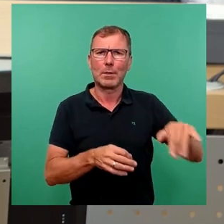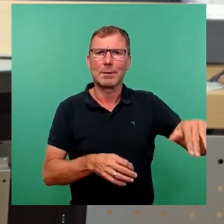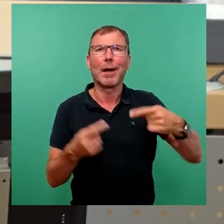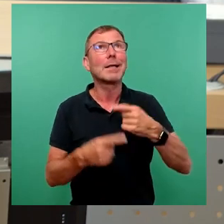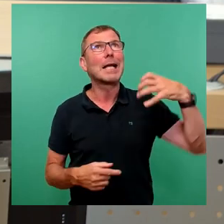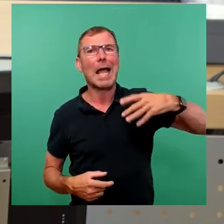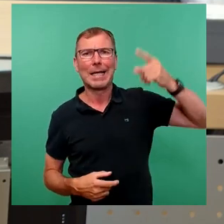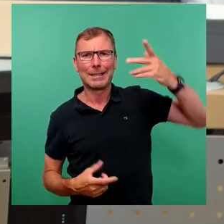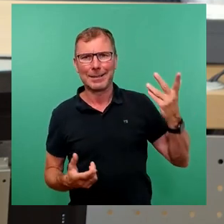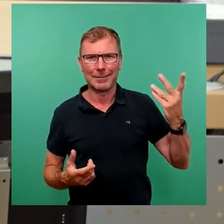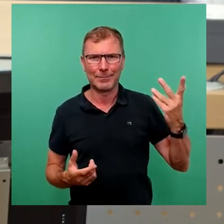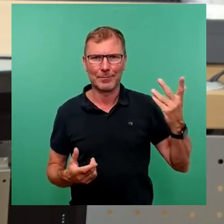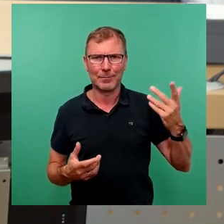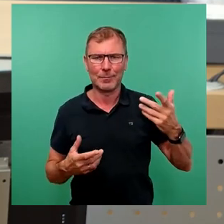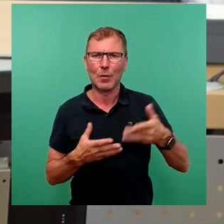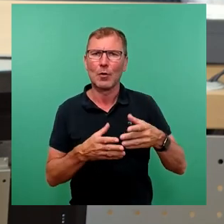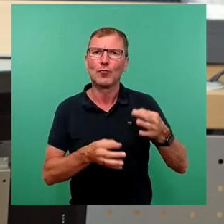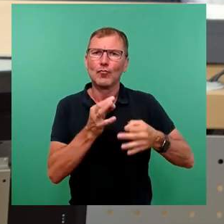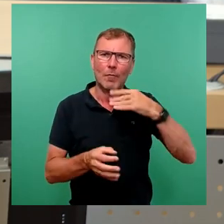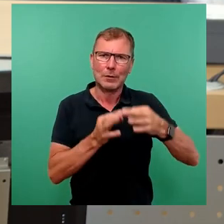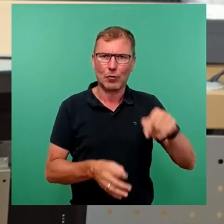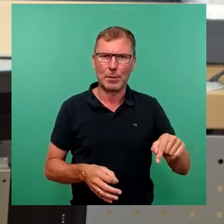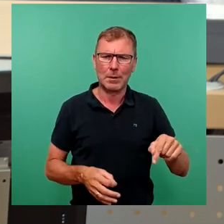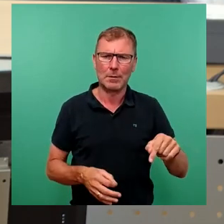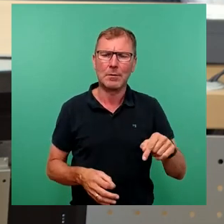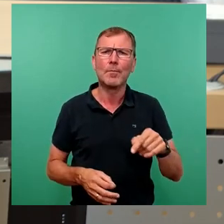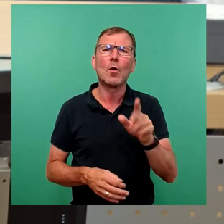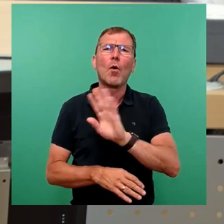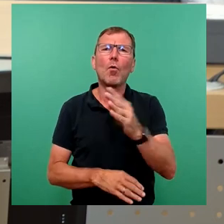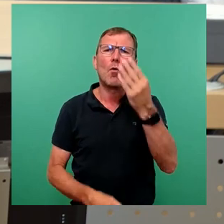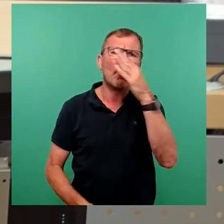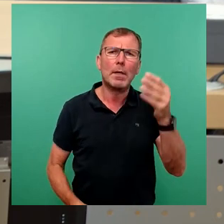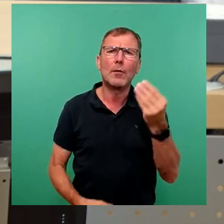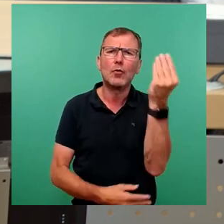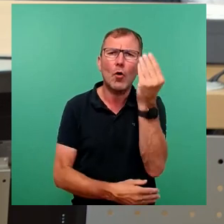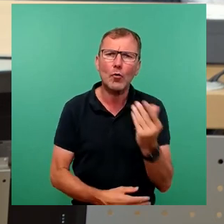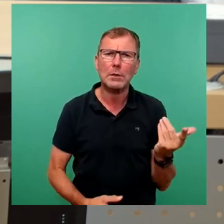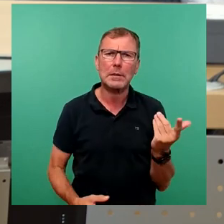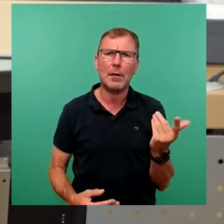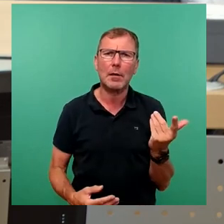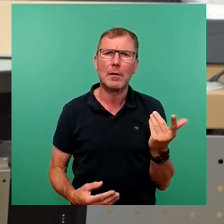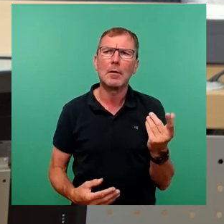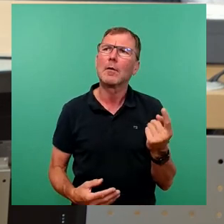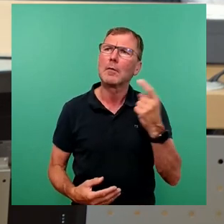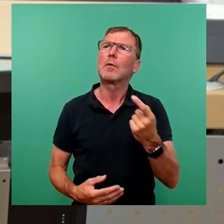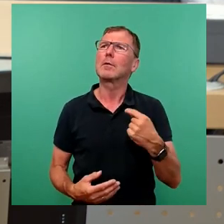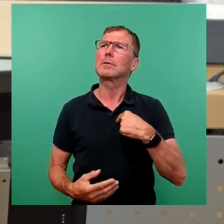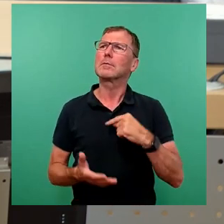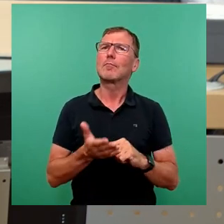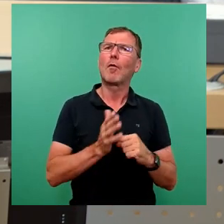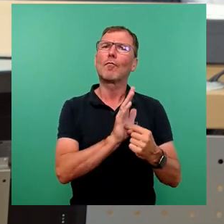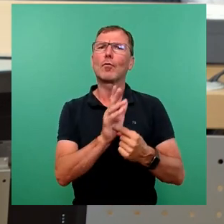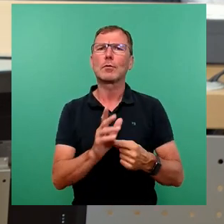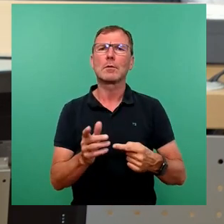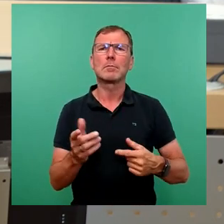Was auch möglich war, noch unbekannte Künstler erhielten die Möglichkeit, sich einmal in ihrem Kiez vorzustellen.